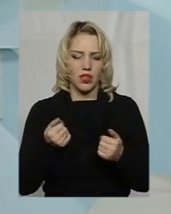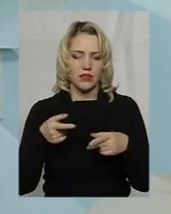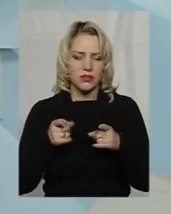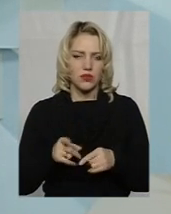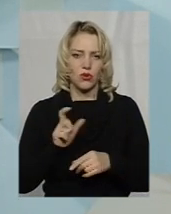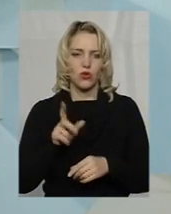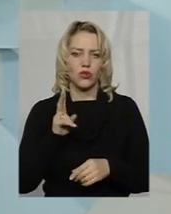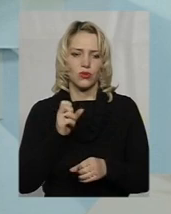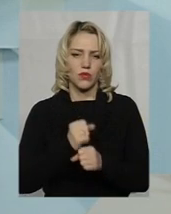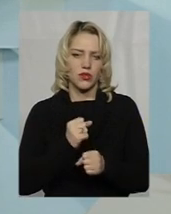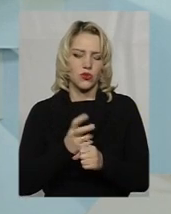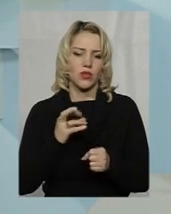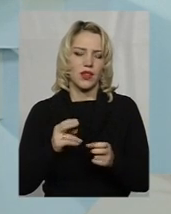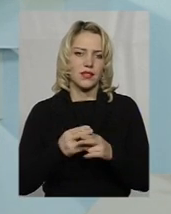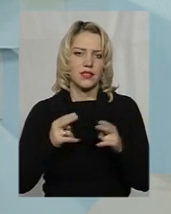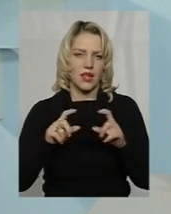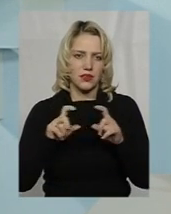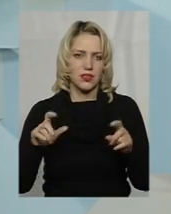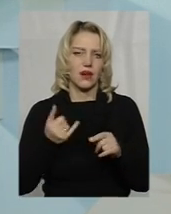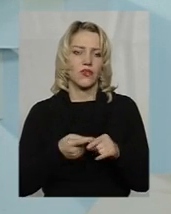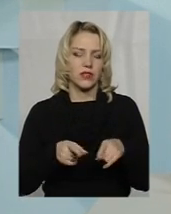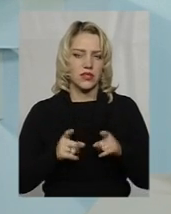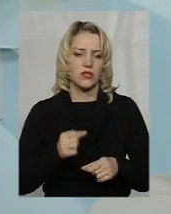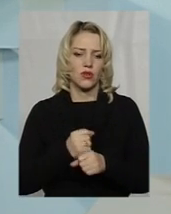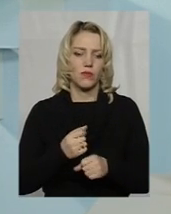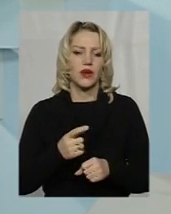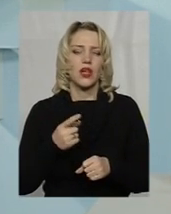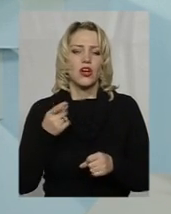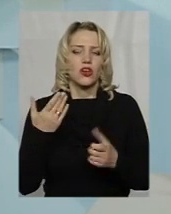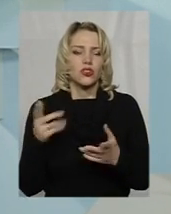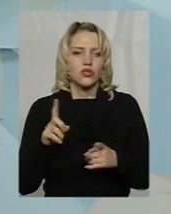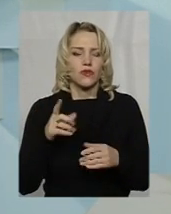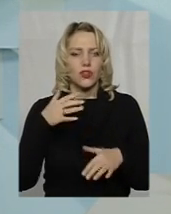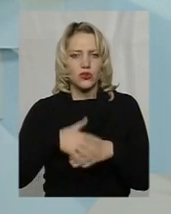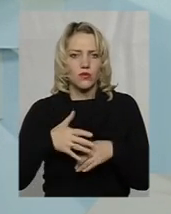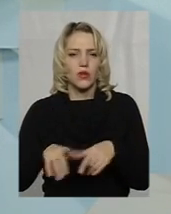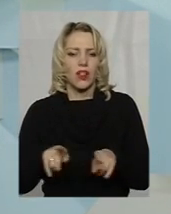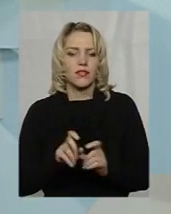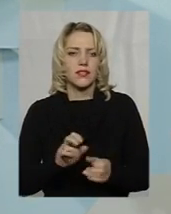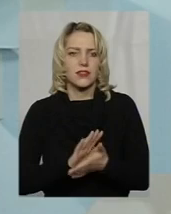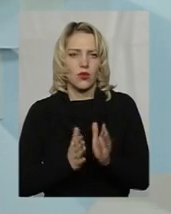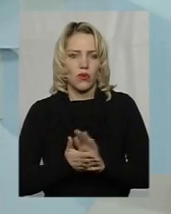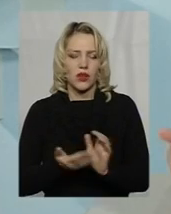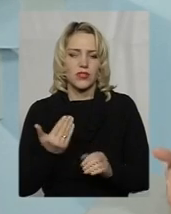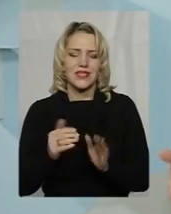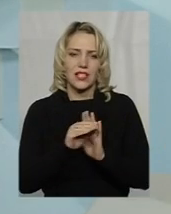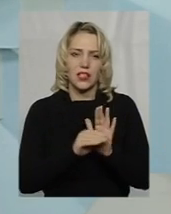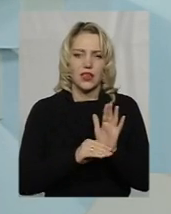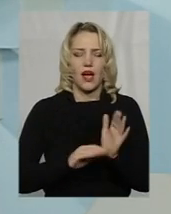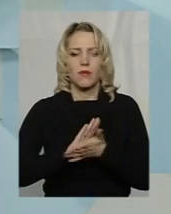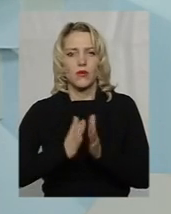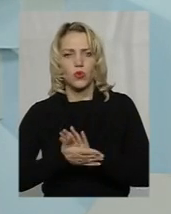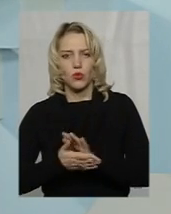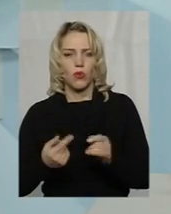працюють, вони роблять максимум того, що вони можуть зробити, виходячи з того розуміння ситуації, яка в них є, з тих регламентів, з тих умов,